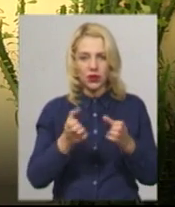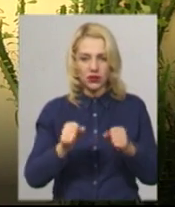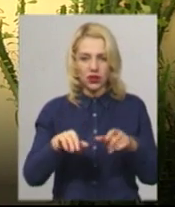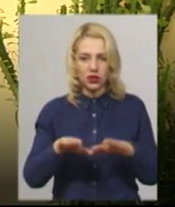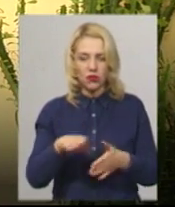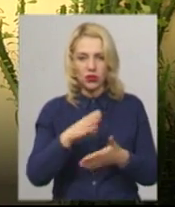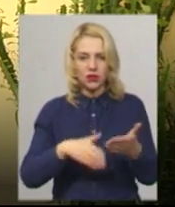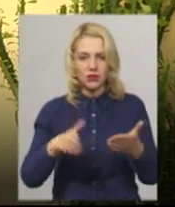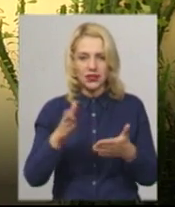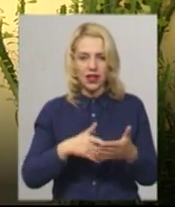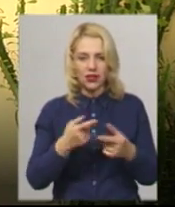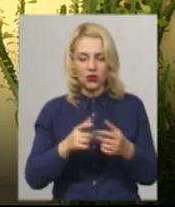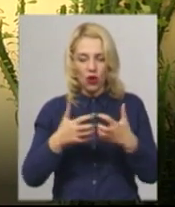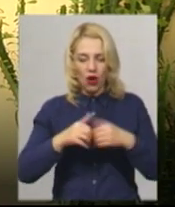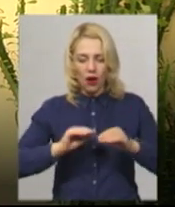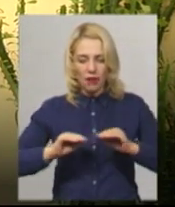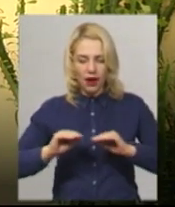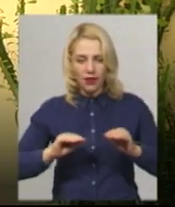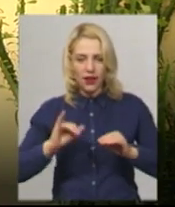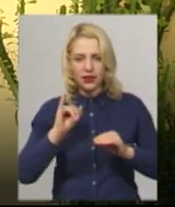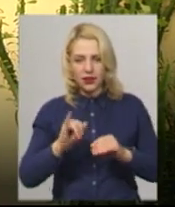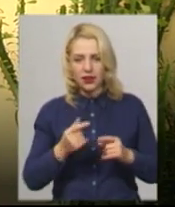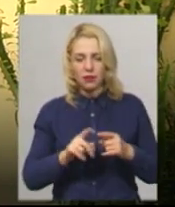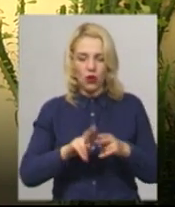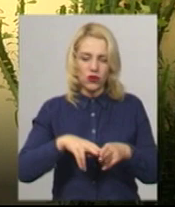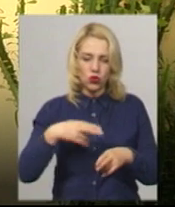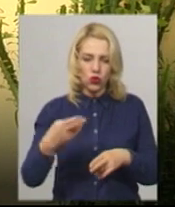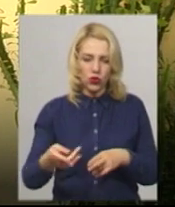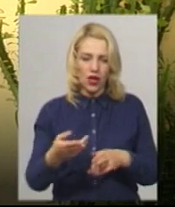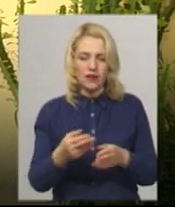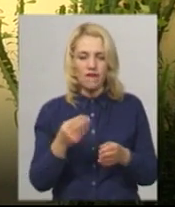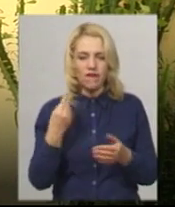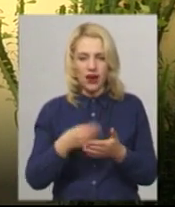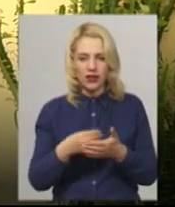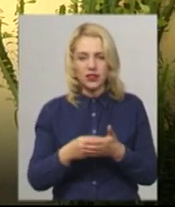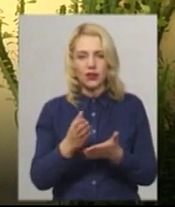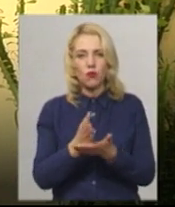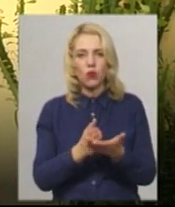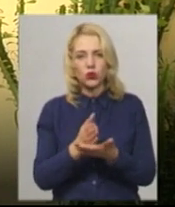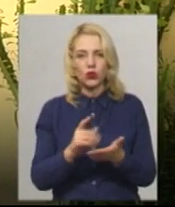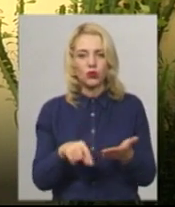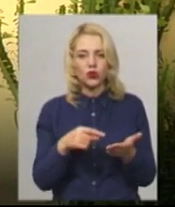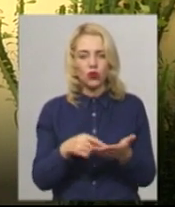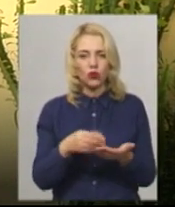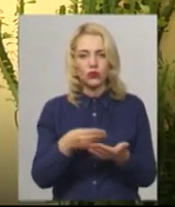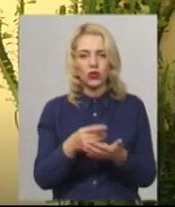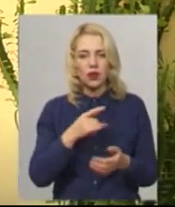апарату і про відшкодування вартості послуг з міського бюджету приватній компанії.